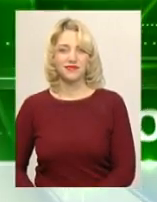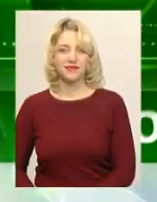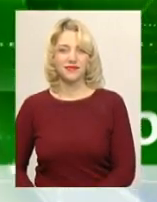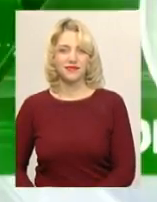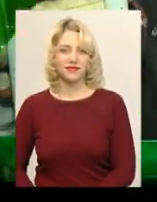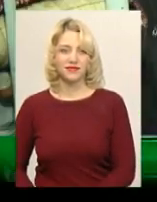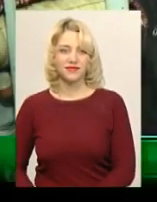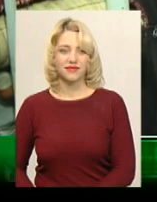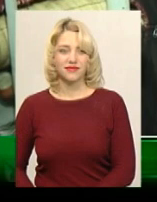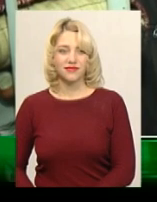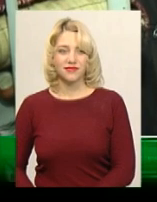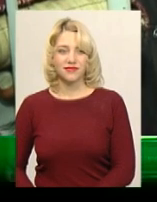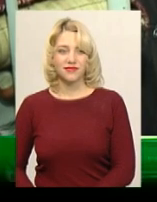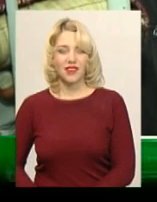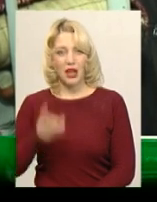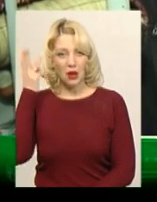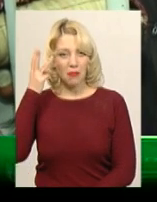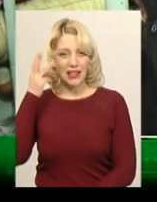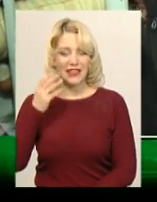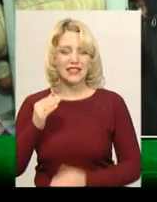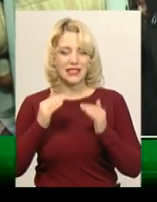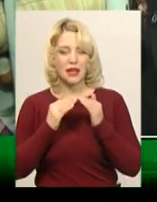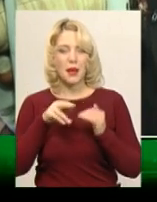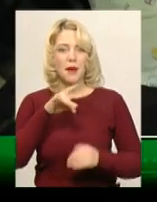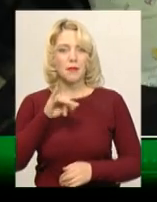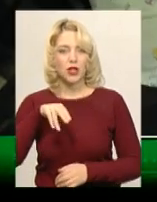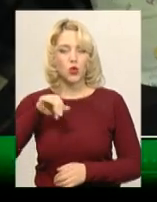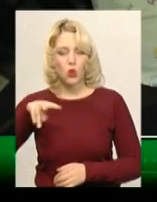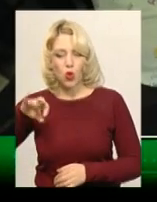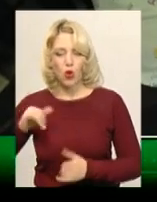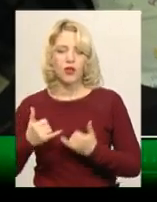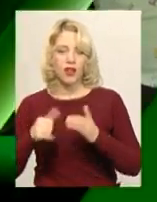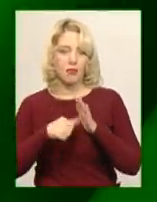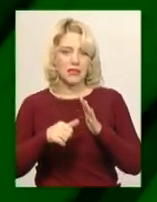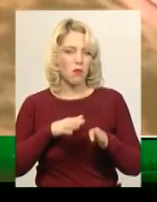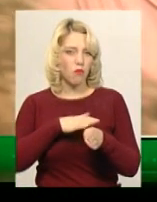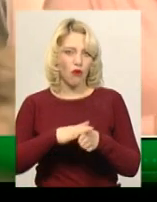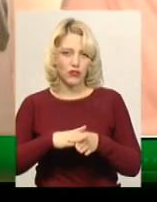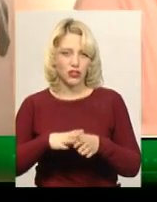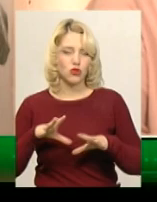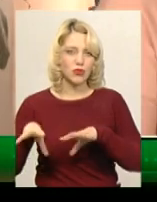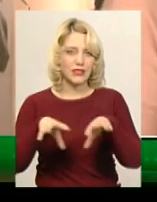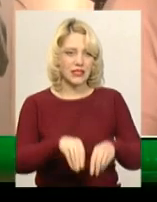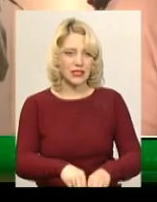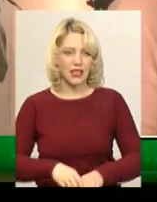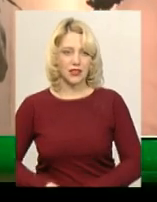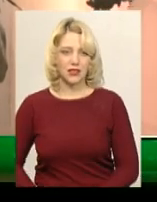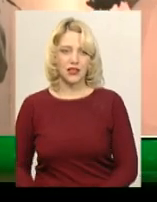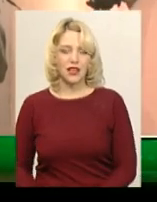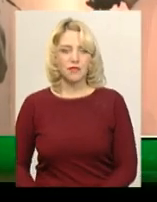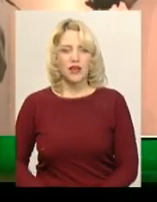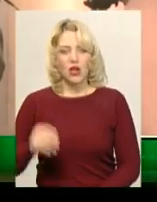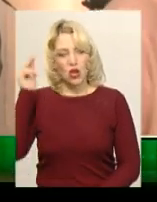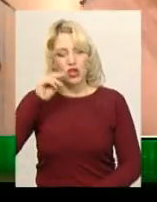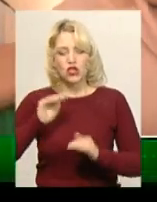Музика Хмельницький притулок для безхаченків повністю заселений. Школярі спеціалізованої школи